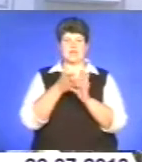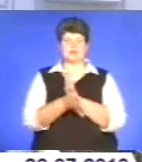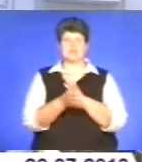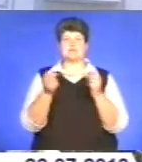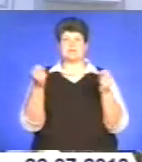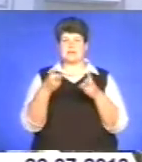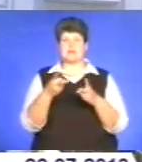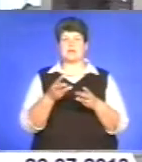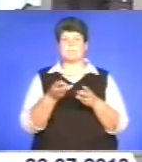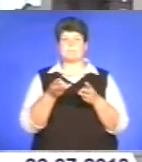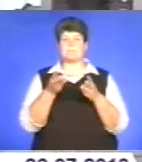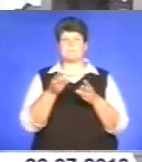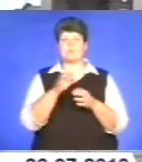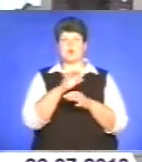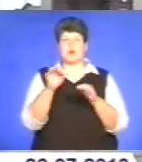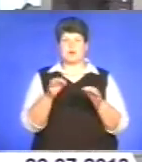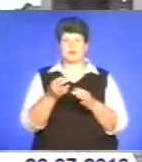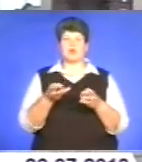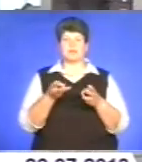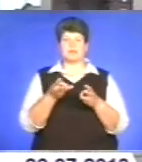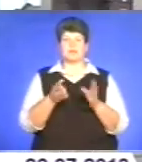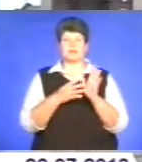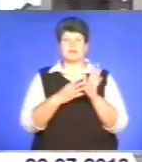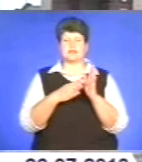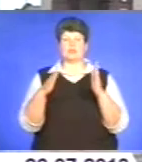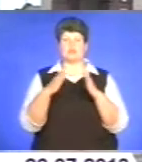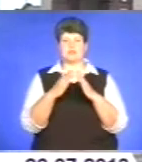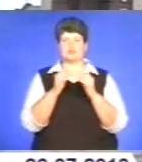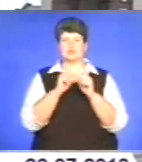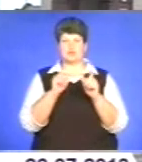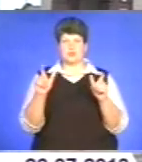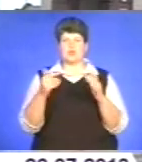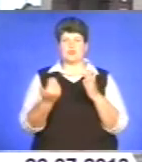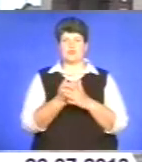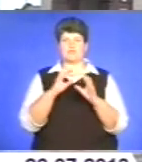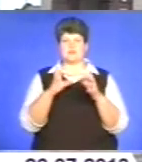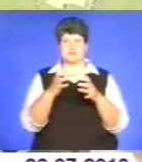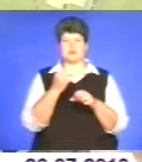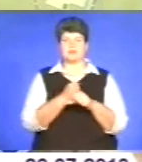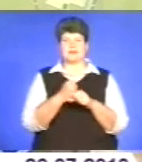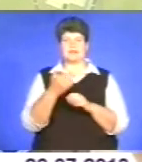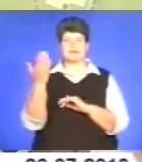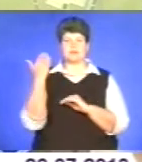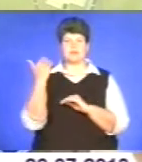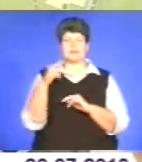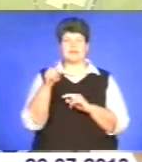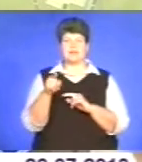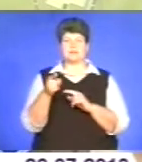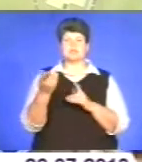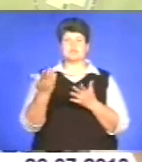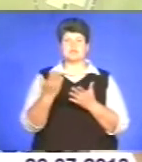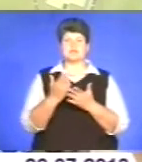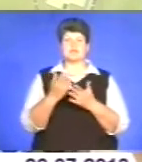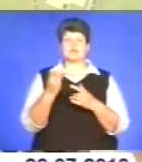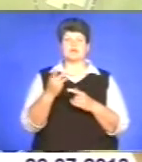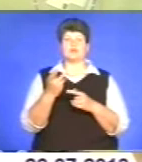проєкт утеплення 9 будинків, садочку та школи на мікрорайоні «Новий світ» фахівці розробили давно. Там можливість відбувається від одної